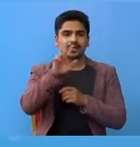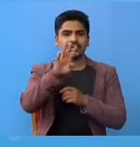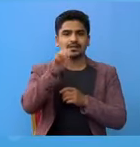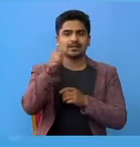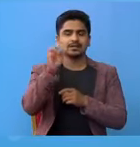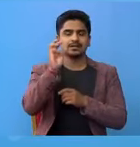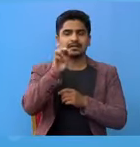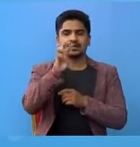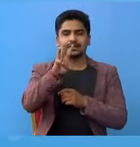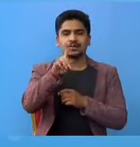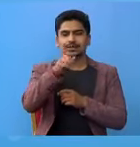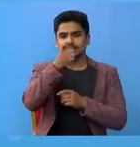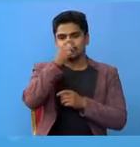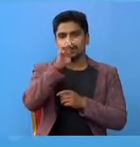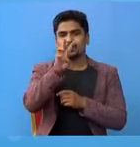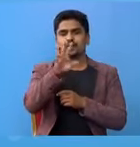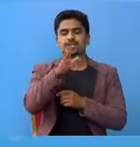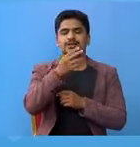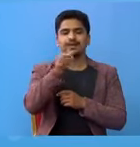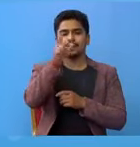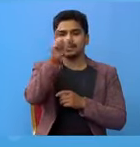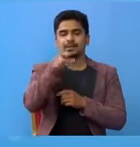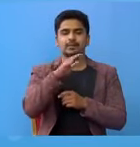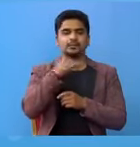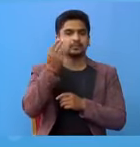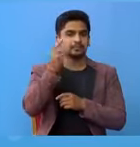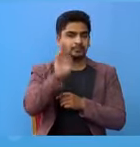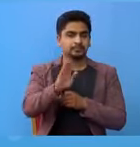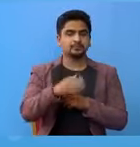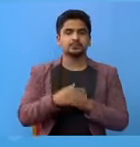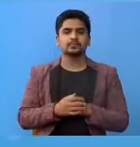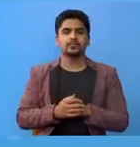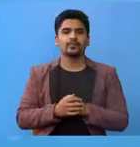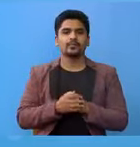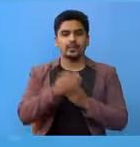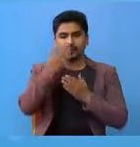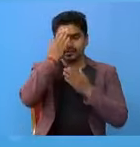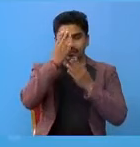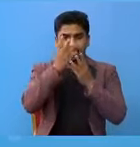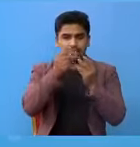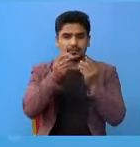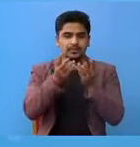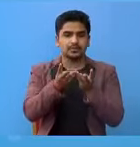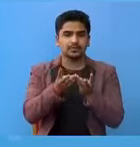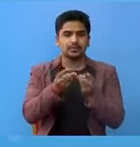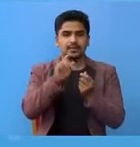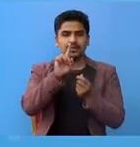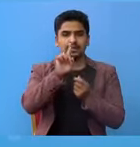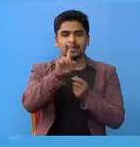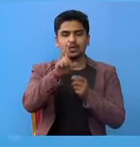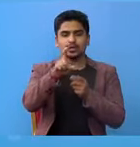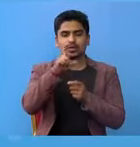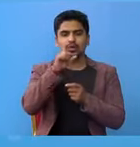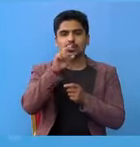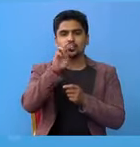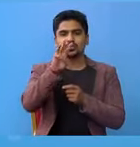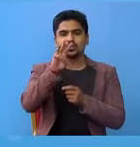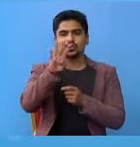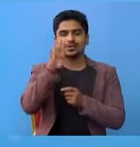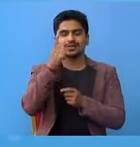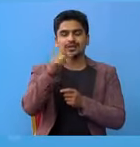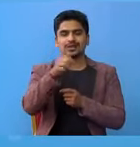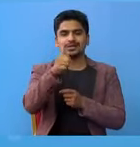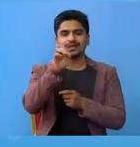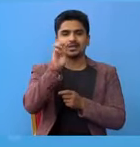,335 जना बेक्तिको मिर्तु विशक्केको छा। निकु उने को संख्या 1,34,6